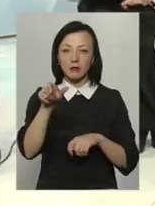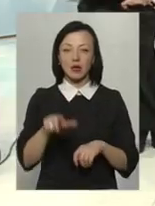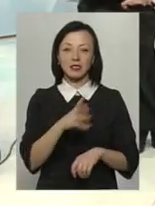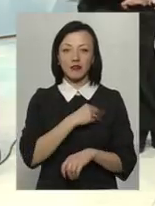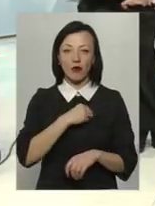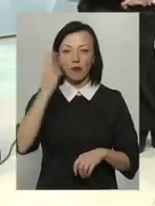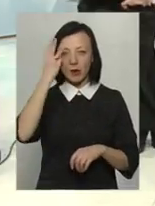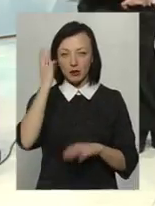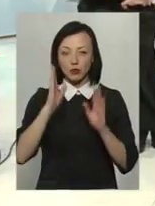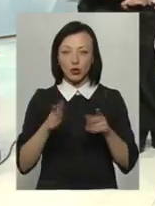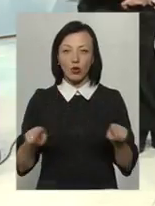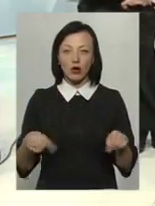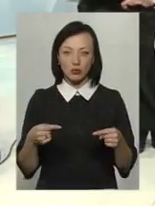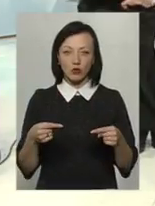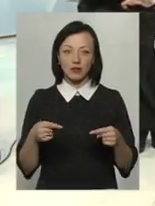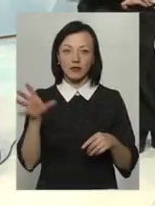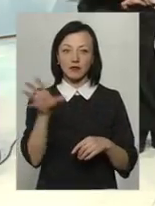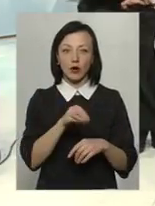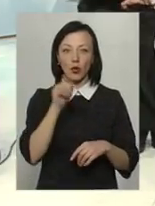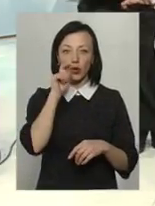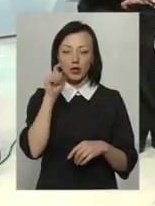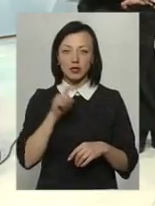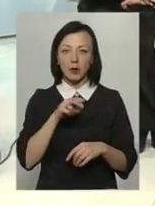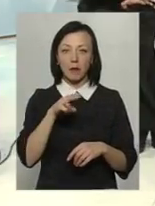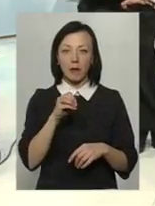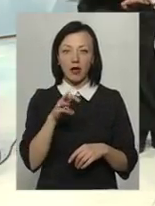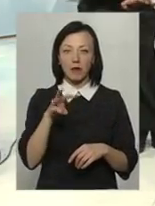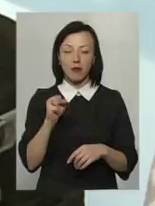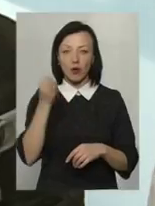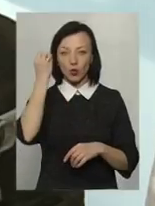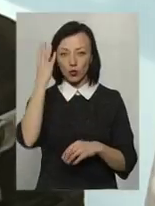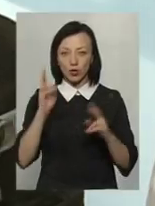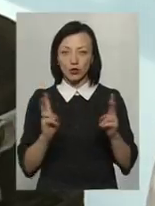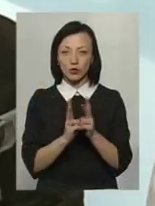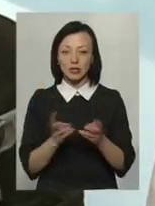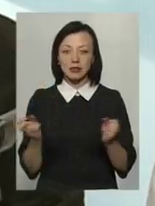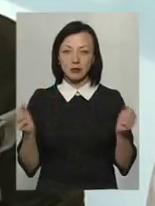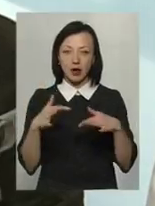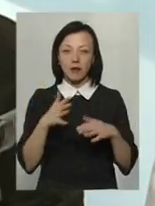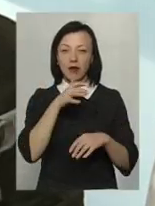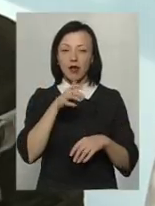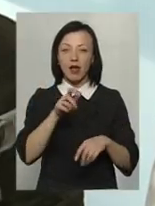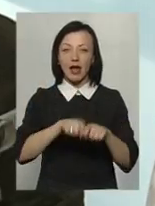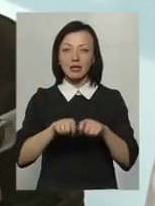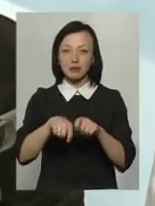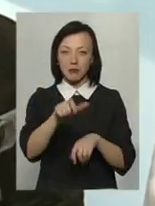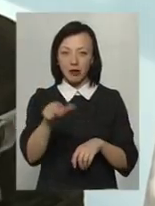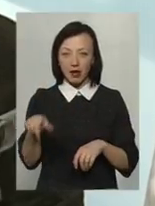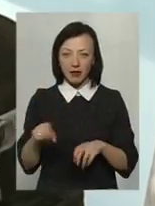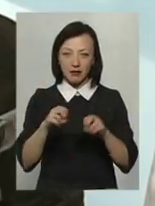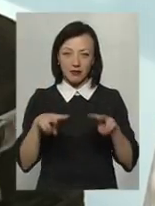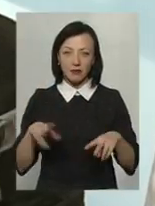і в Хмельницькому буде організована всеукраїнська пермакультурна зустріч, де ми збираємо експертів з усієї України. Тому, будь ласка,